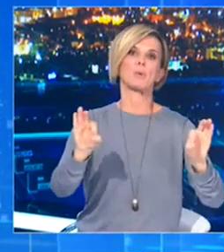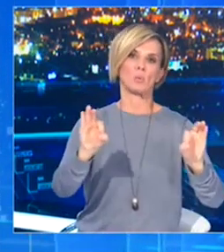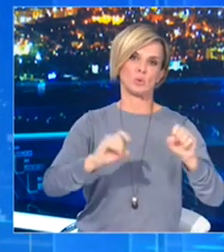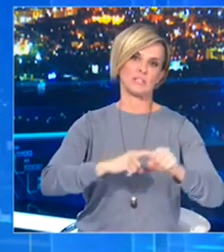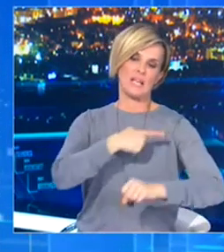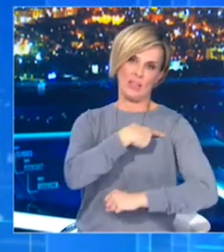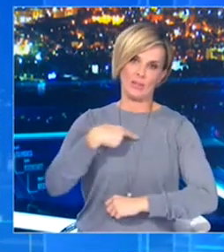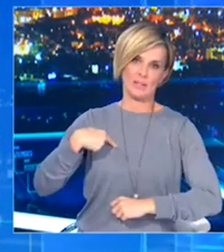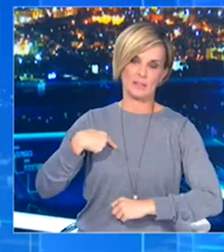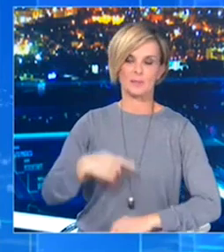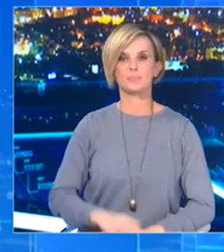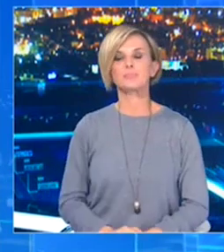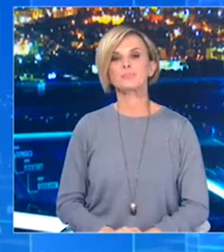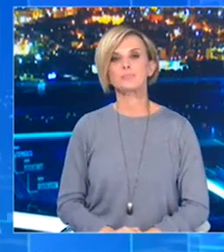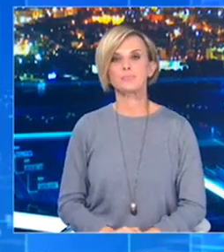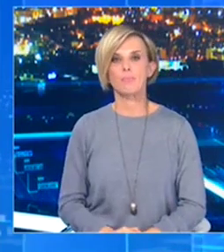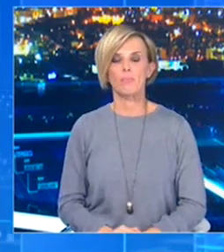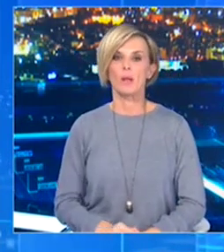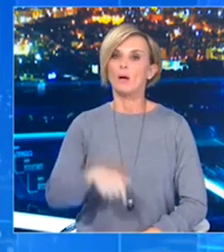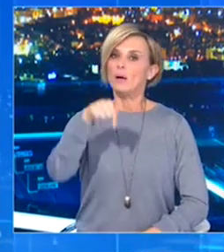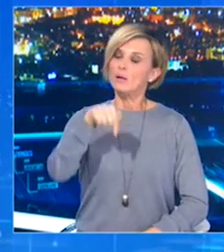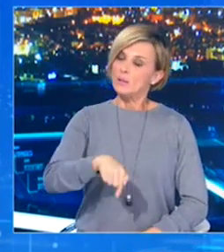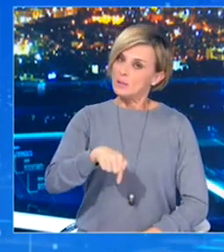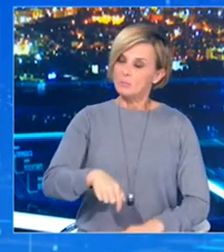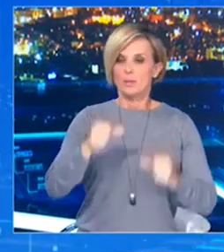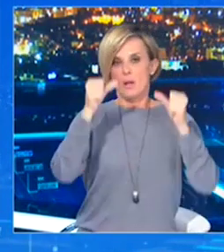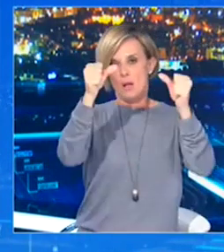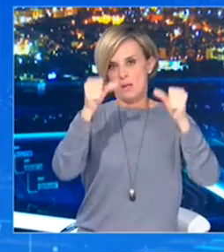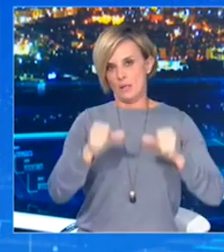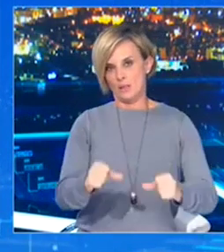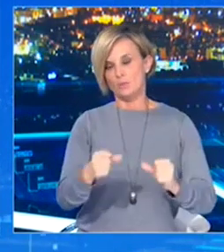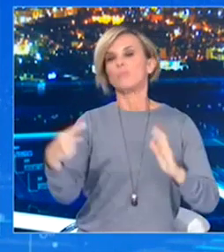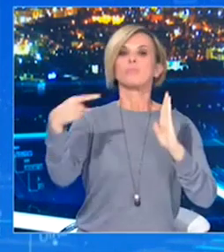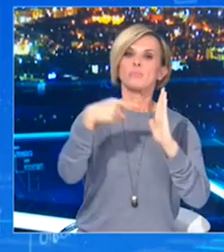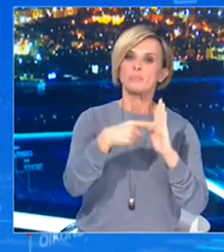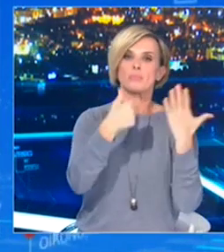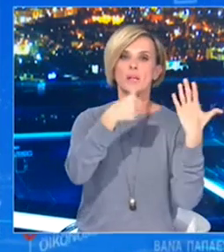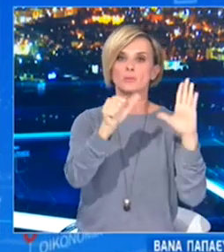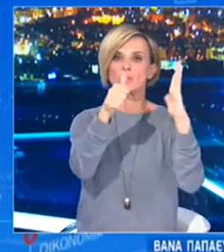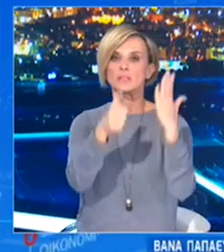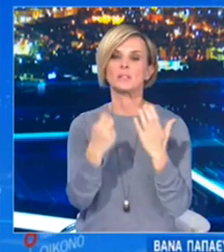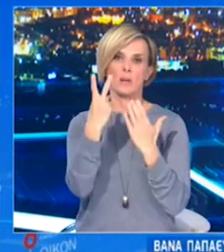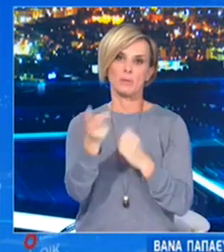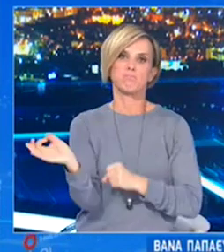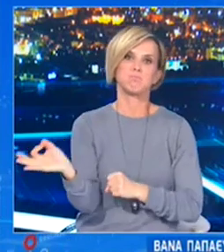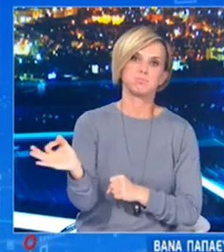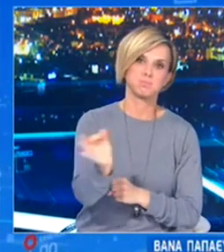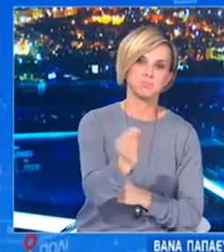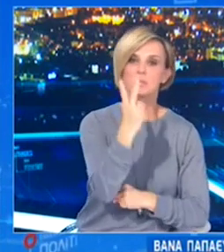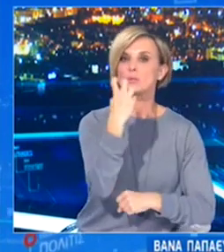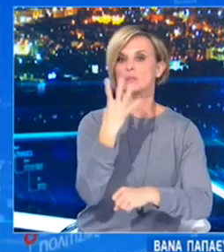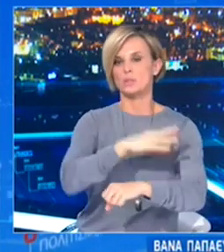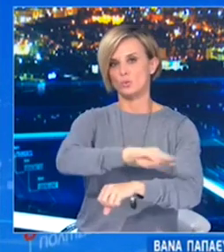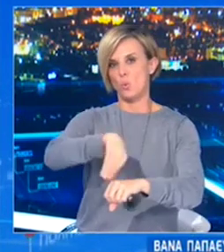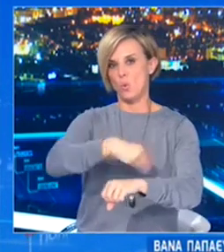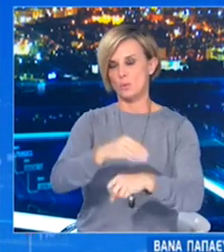Καλησπέρα σας. Σύμφωνα με τα δεδομένα του ΕΟΔΗ, σημειώθηκαν 1.667 νέα κρούσματα κορονοϊού στη χώρα μας το 2ο 24ο.